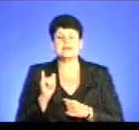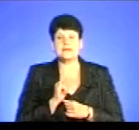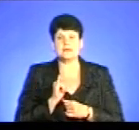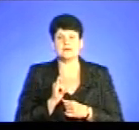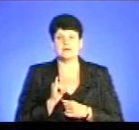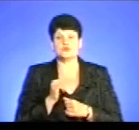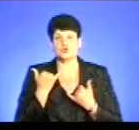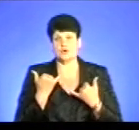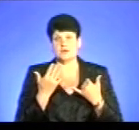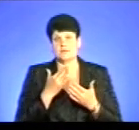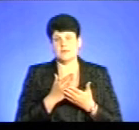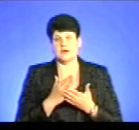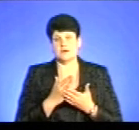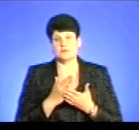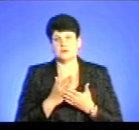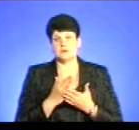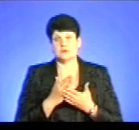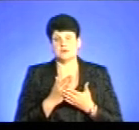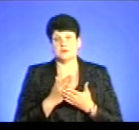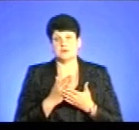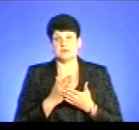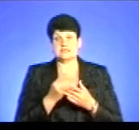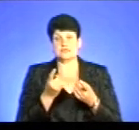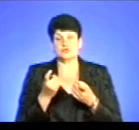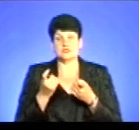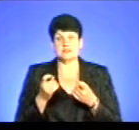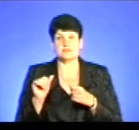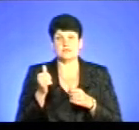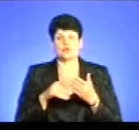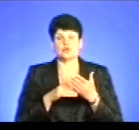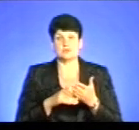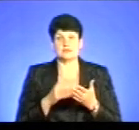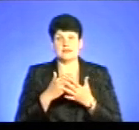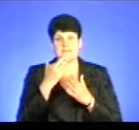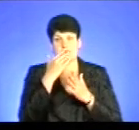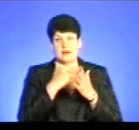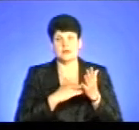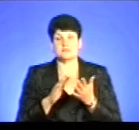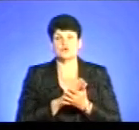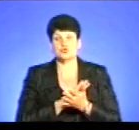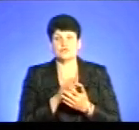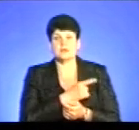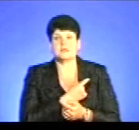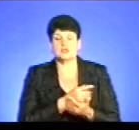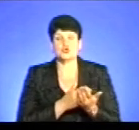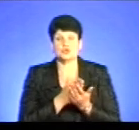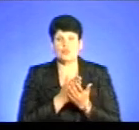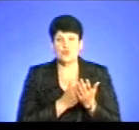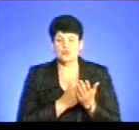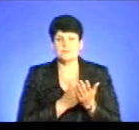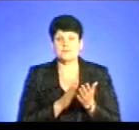сьогодні ми маємо залучити пацієнта саме на первинну допомогу, де є перелік безкоштовних медичних послуг, де є